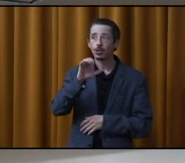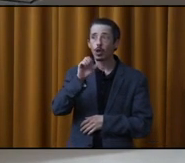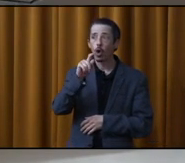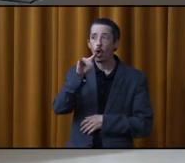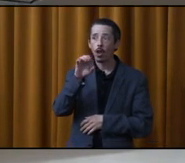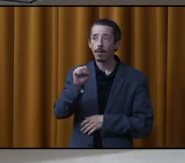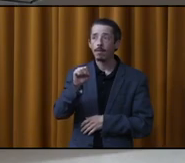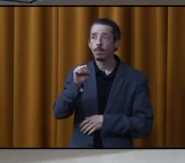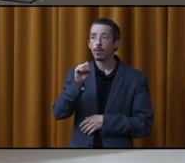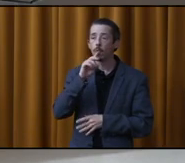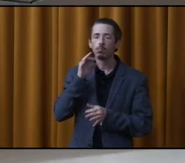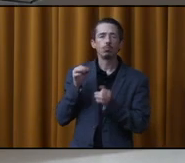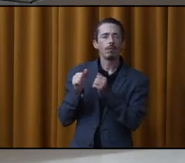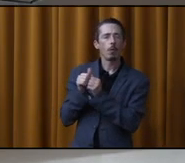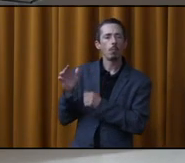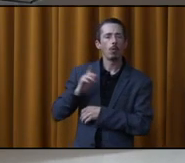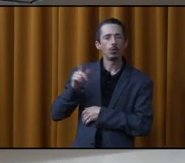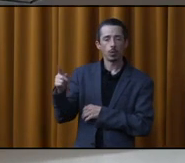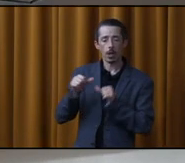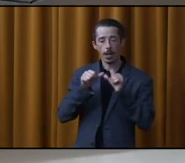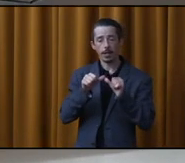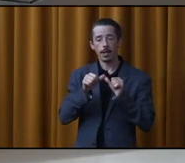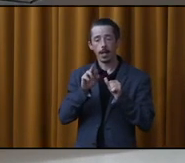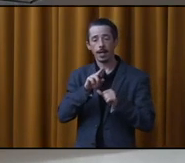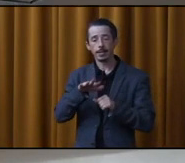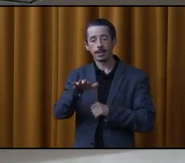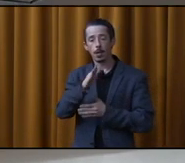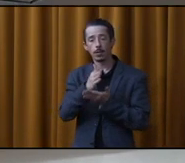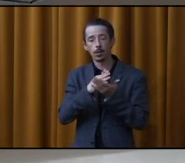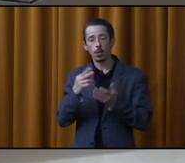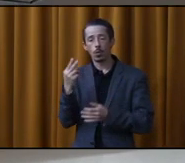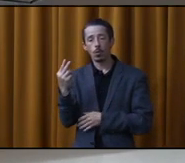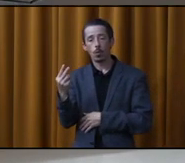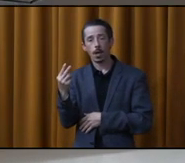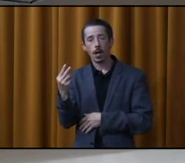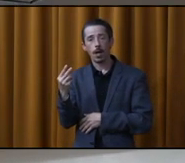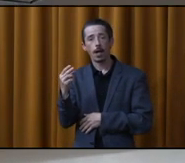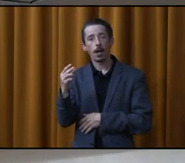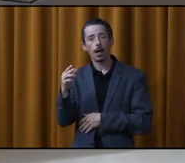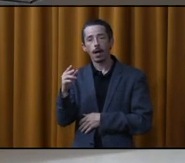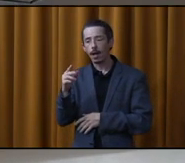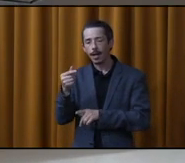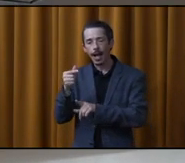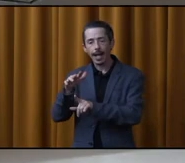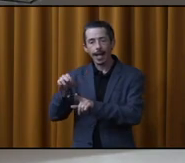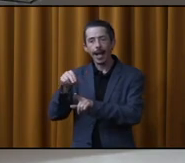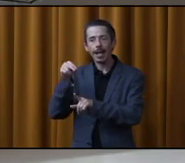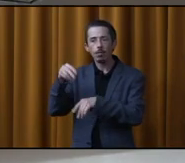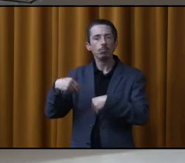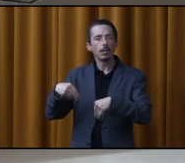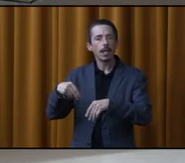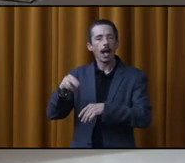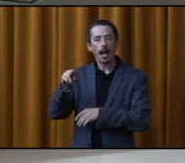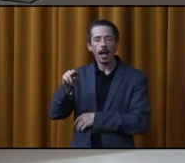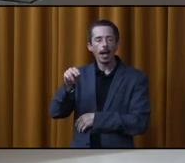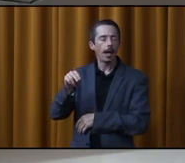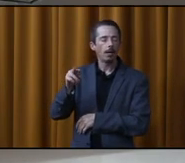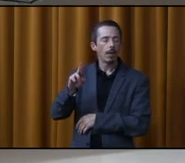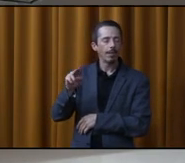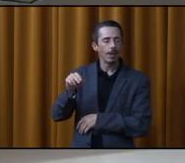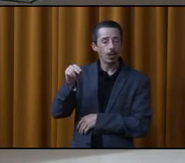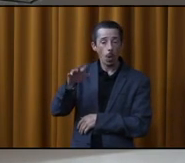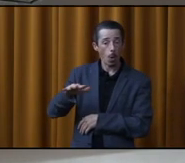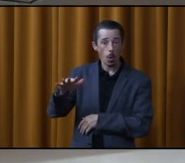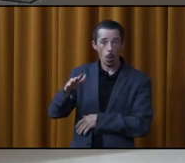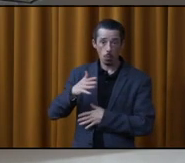avec lui. Moi, je suis un résident du secteur 2, à côté de Galerie-Rive-Nord. Et je ne pas… Moi, je ne représente pas les